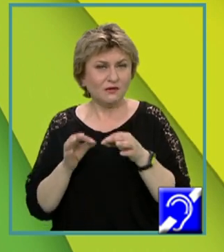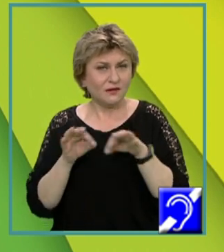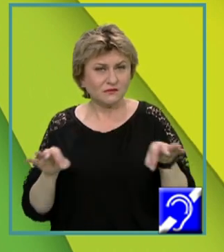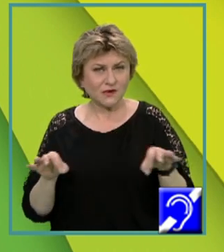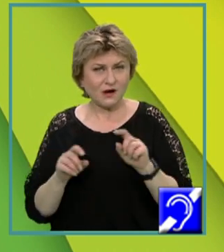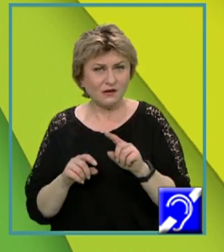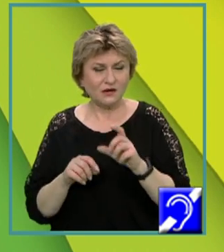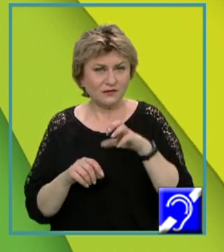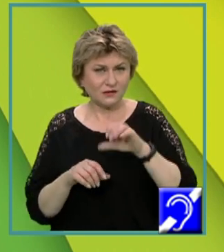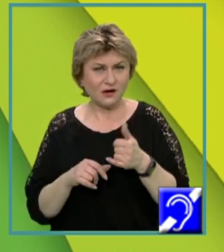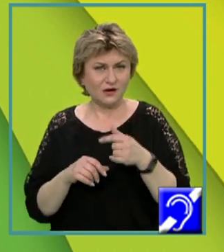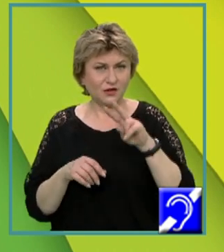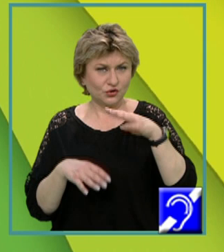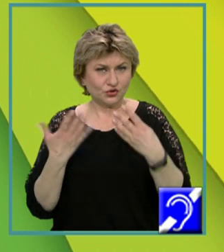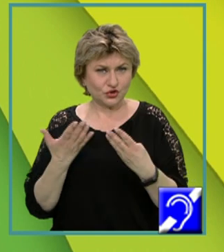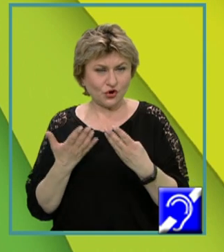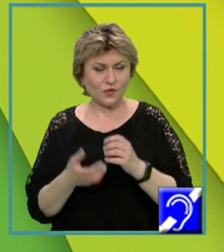29,